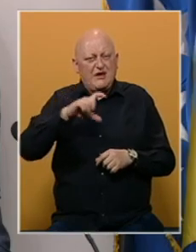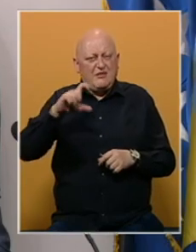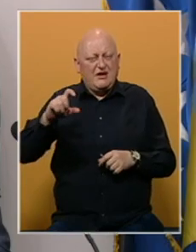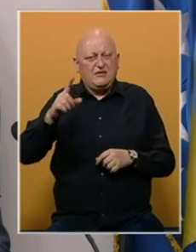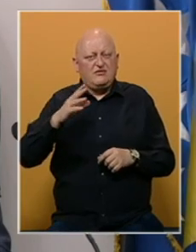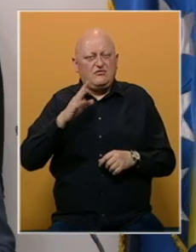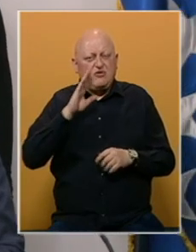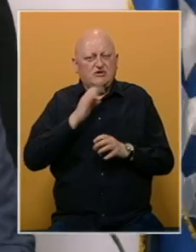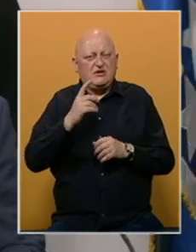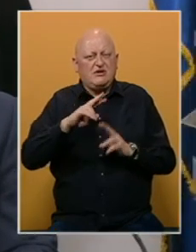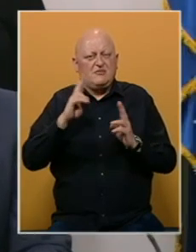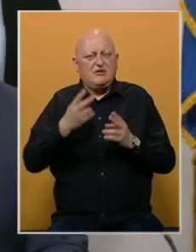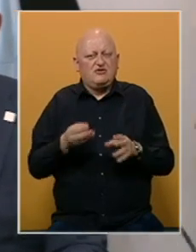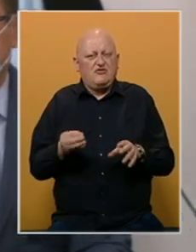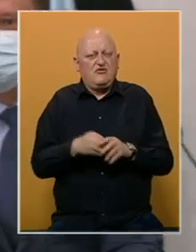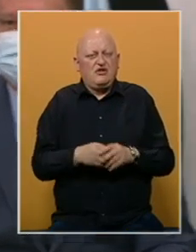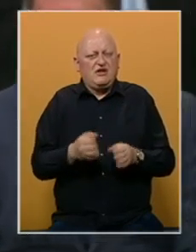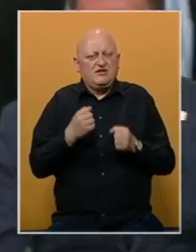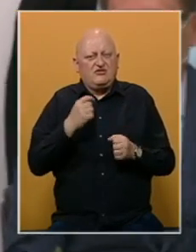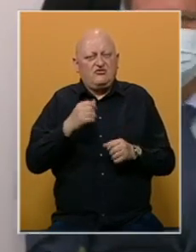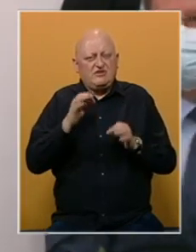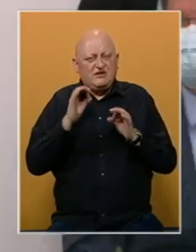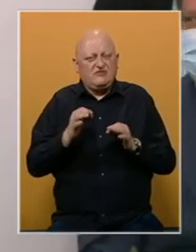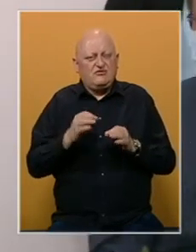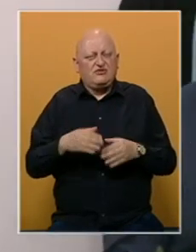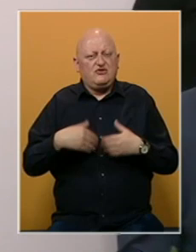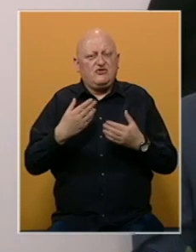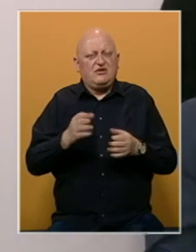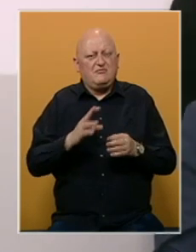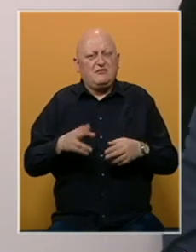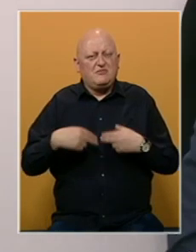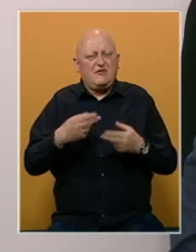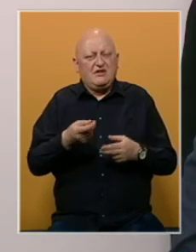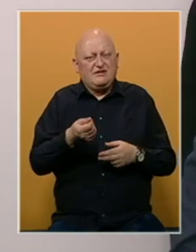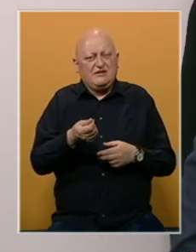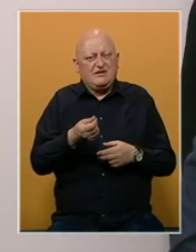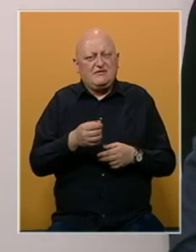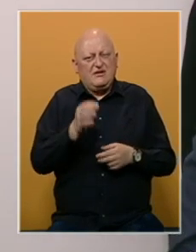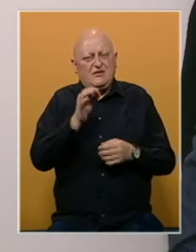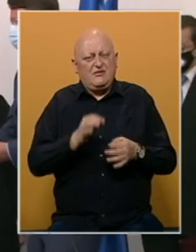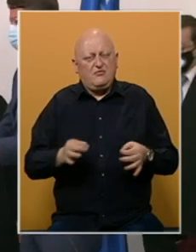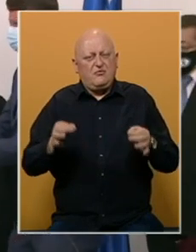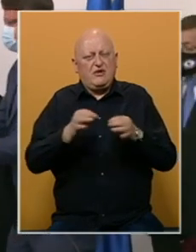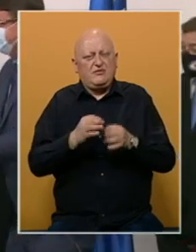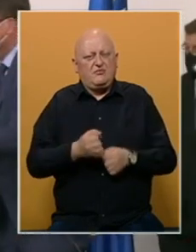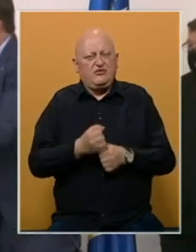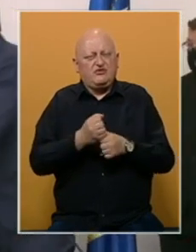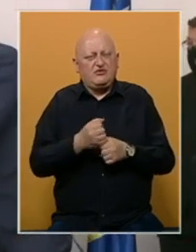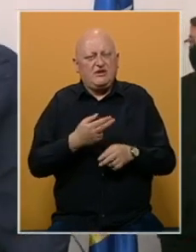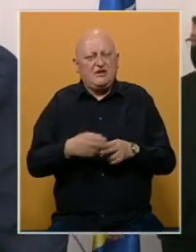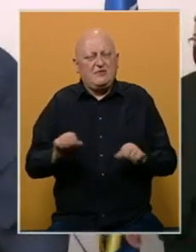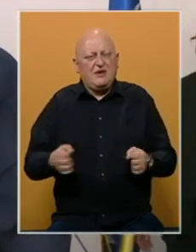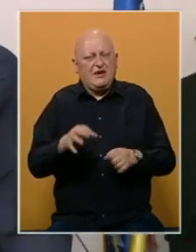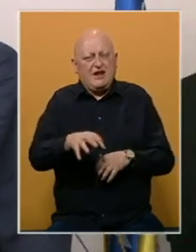Japana u Bosni i Hercegovini i Međunarodnog fonda za jačanje ljudske sigurnosti od odjeli bespovratnih sredstava za projekat podrške